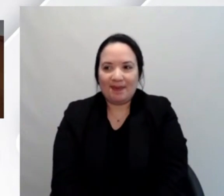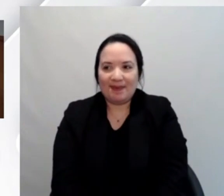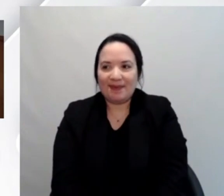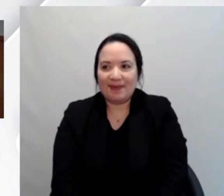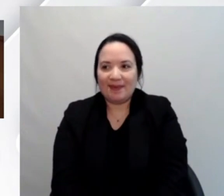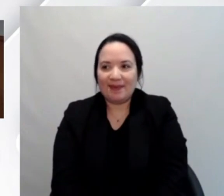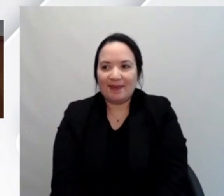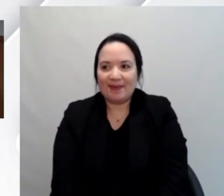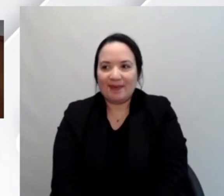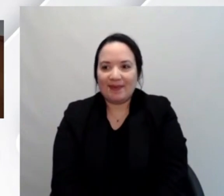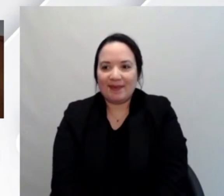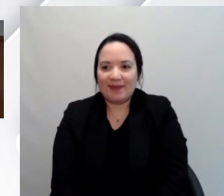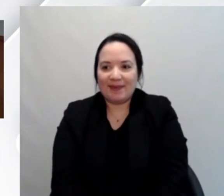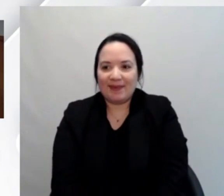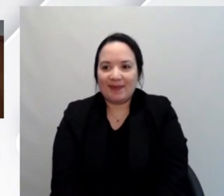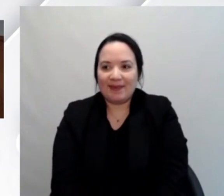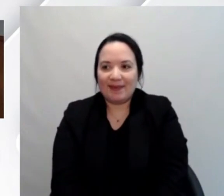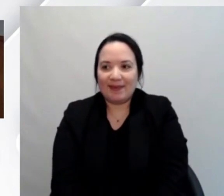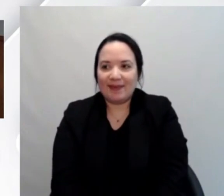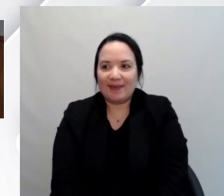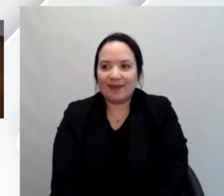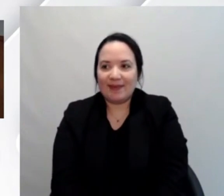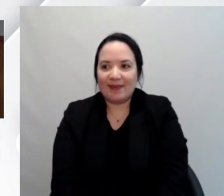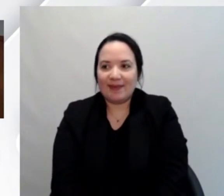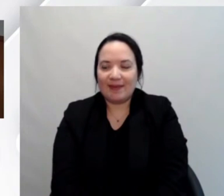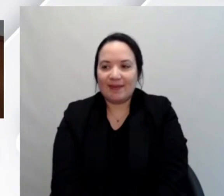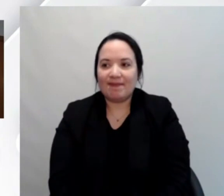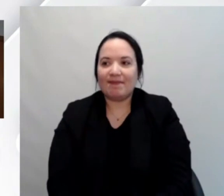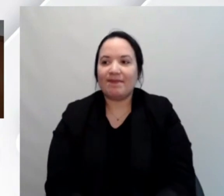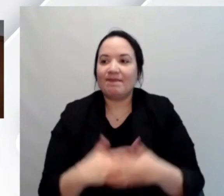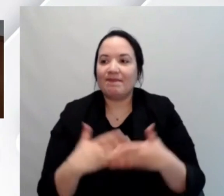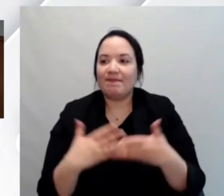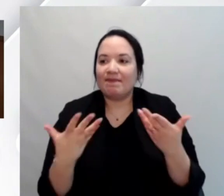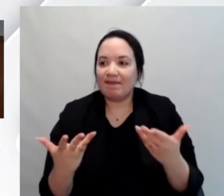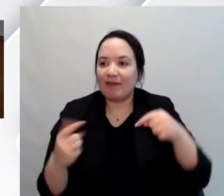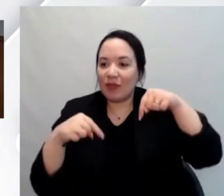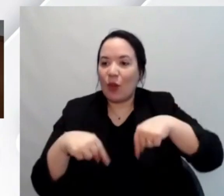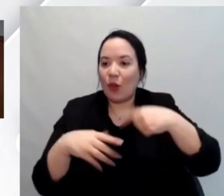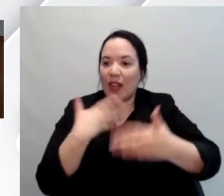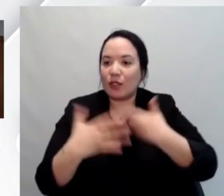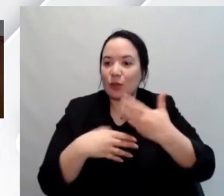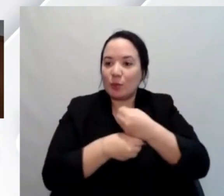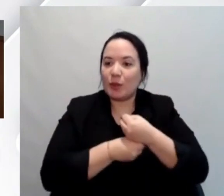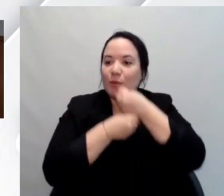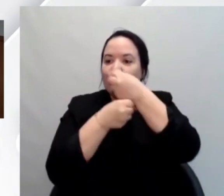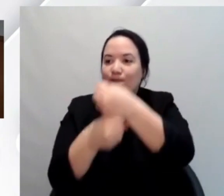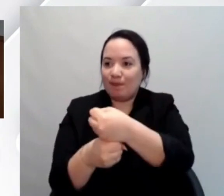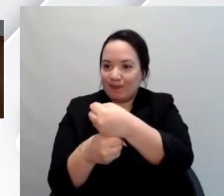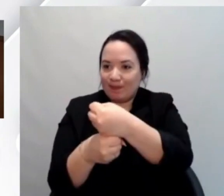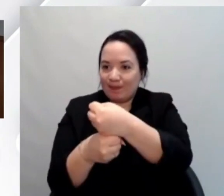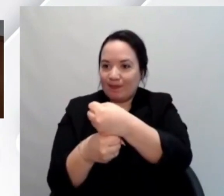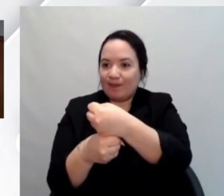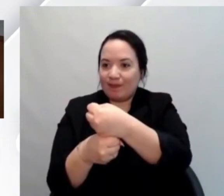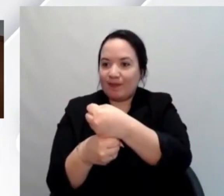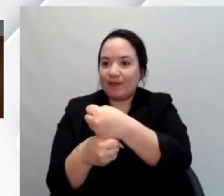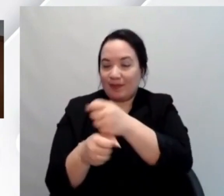ancora a Cristian, ci risentiremo dopo con il secondo giro, e su questo passo la palla a una delle